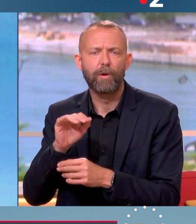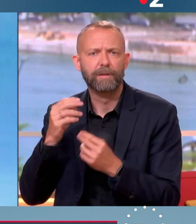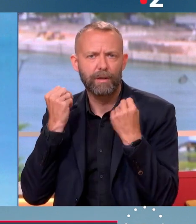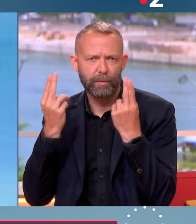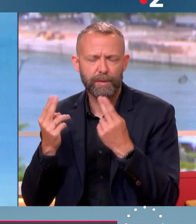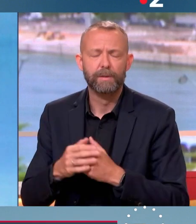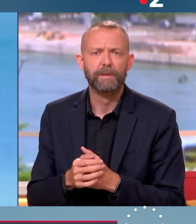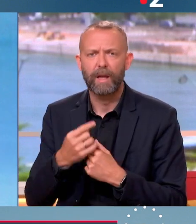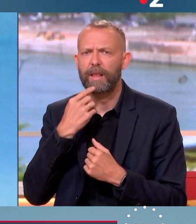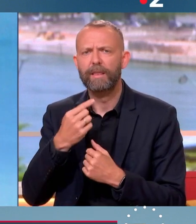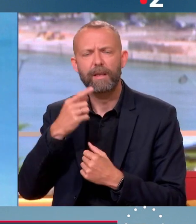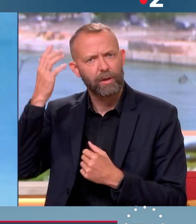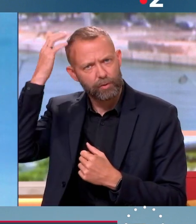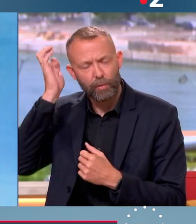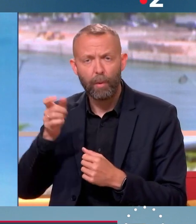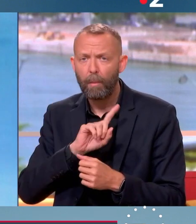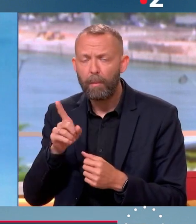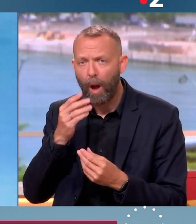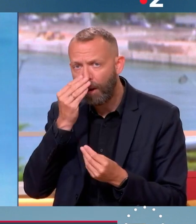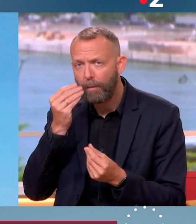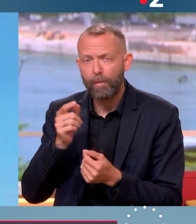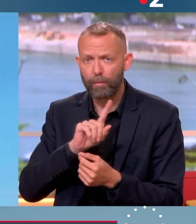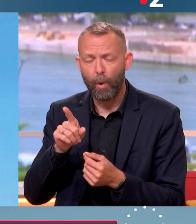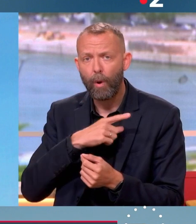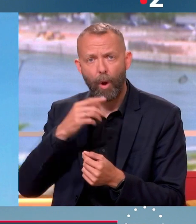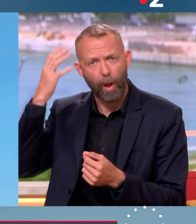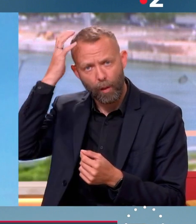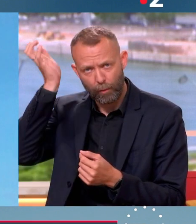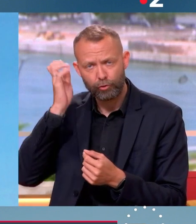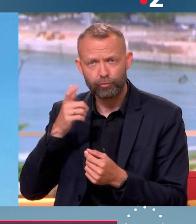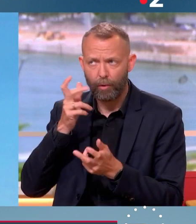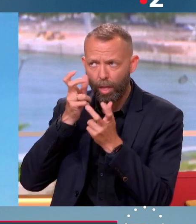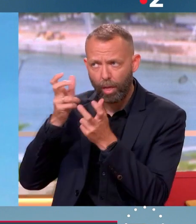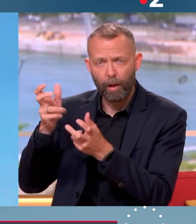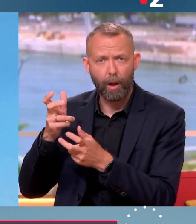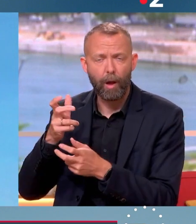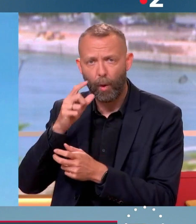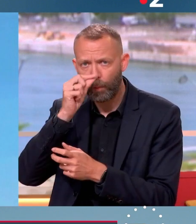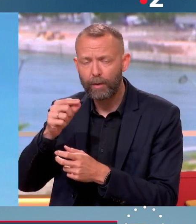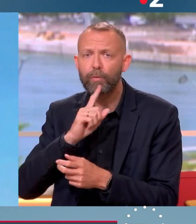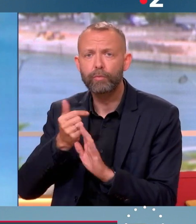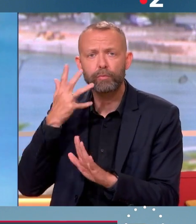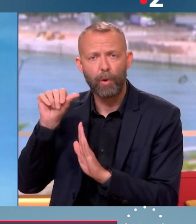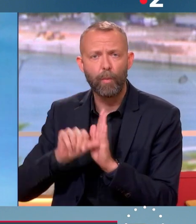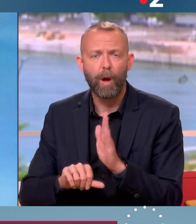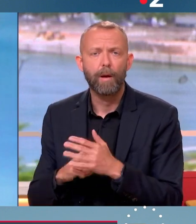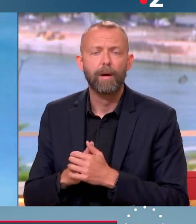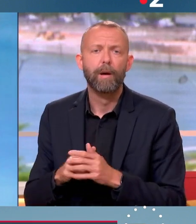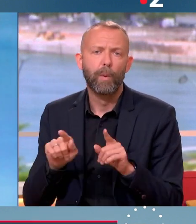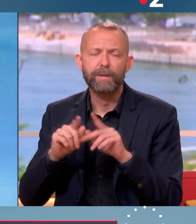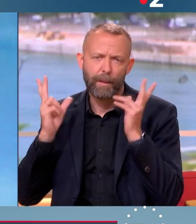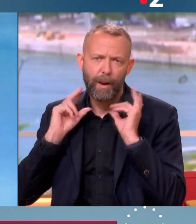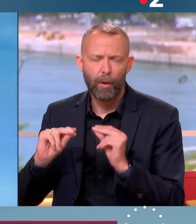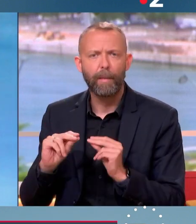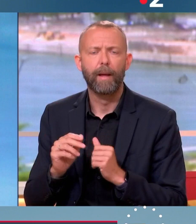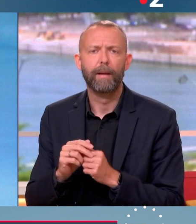Et il dit que Jean-Luc Mélenchon... Ce n pas un soupçon, c'est une fascination de Jean-Luc Mélenchon, pour vous dire, Mierre Poutine, depuis des mois et des mois. Ils s'en défendent, et Marine Le Pen,